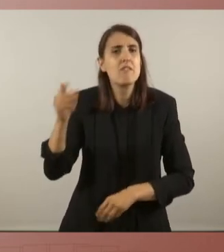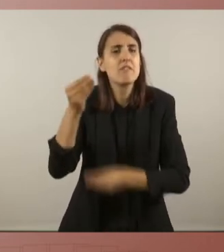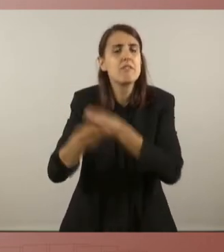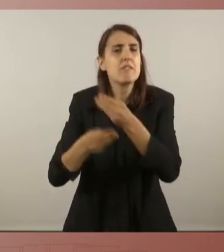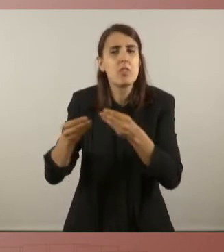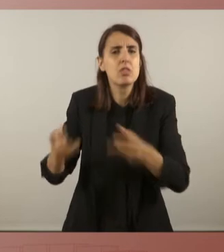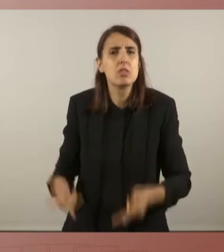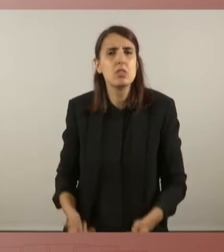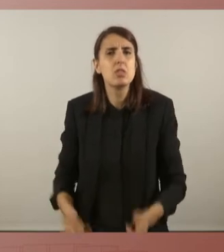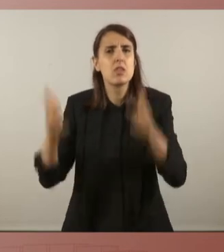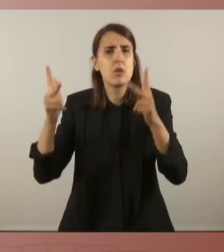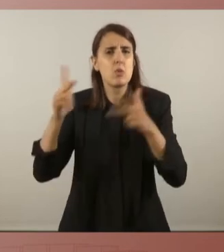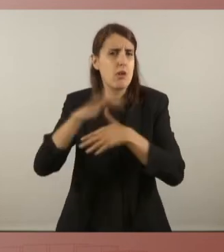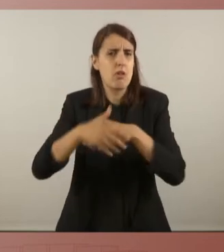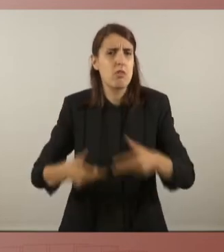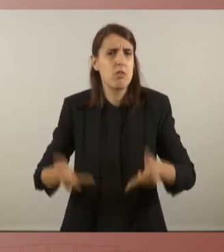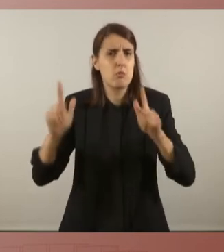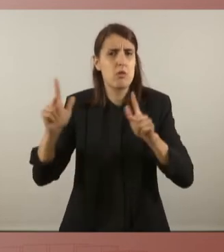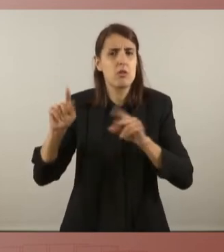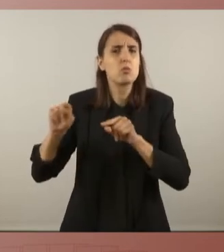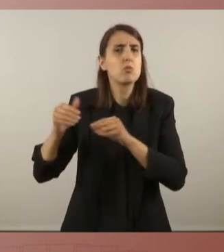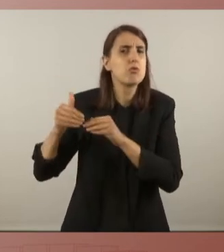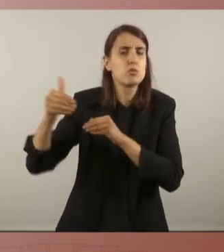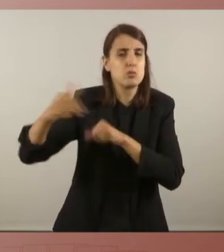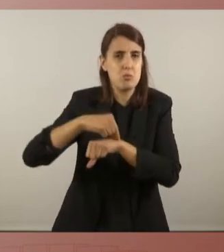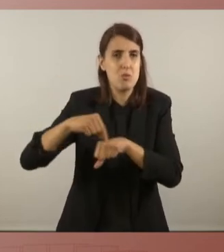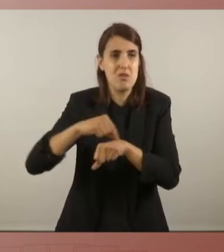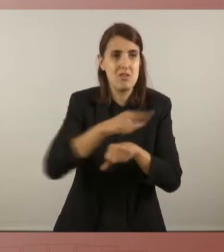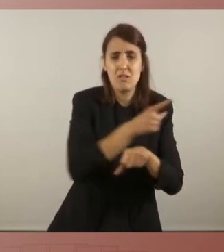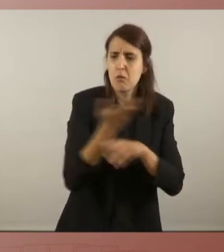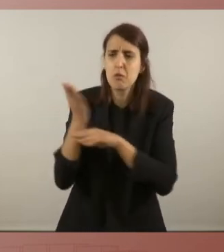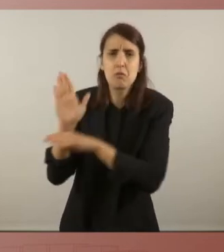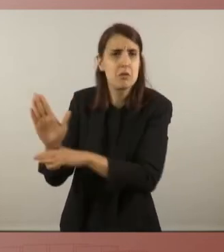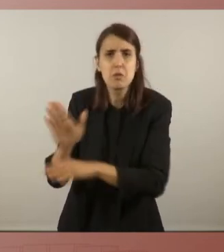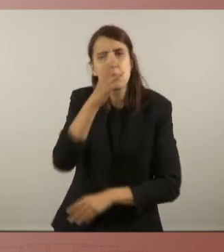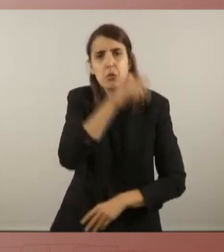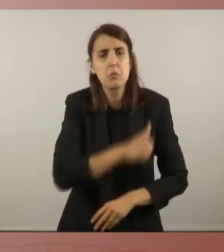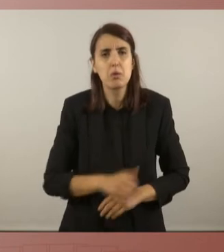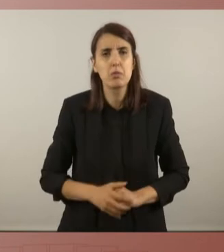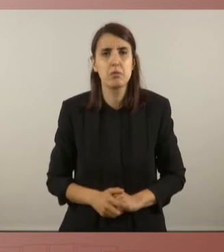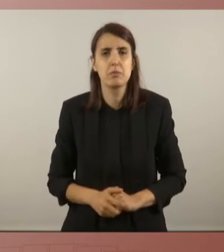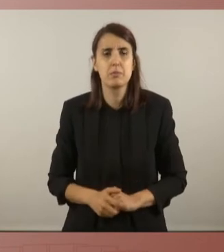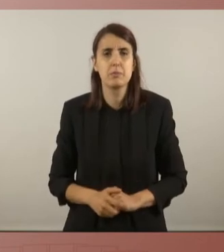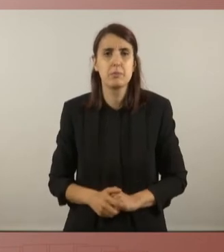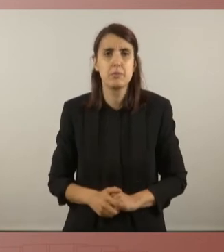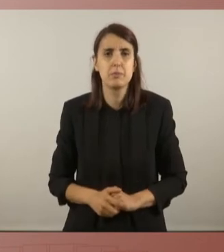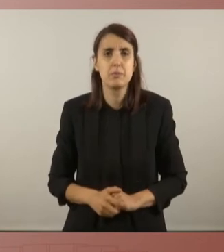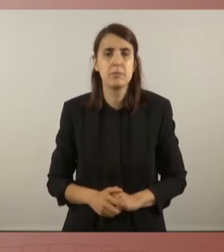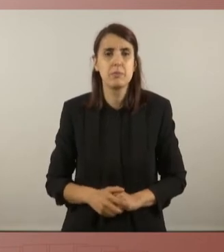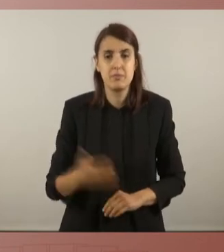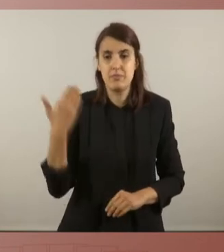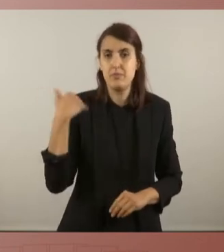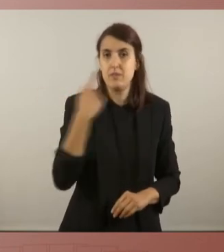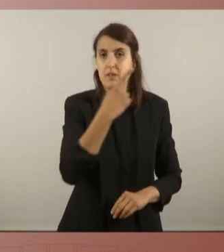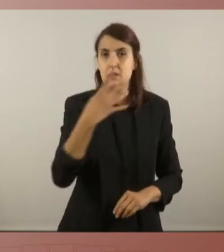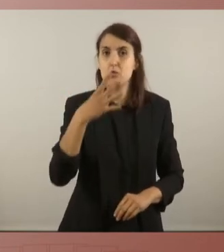i democràtica el seu futur polític. Mirin, creiem que el 14 de febrer